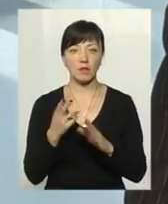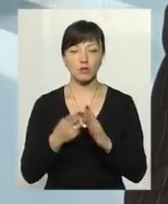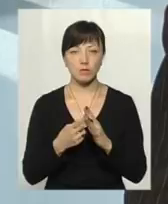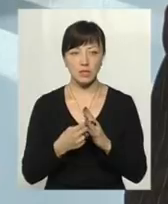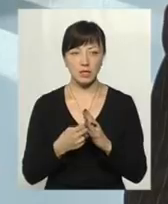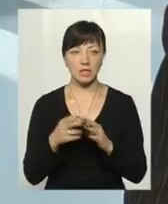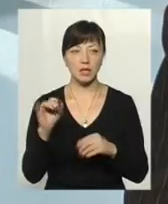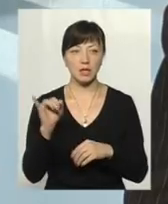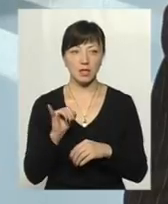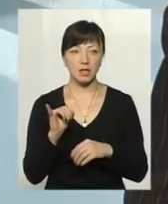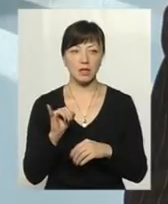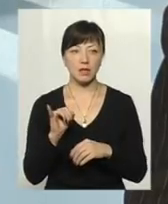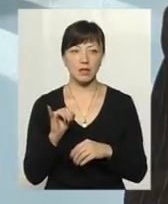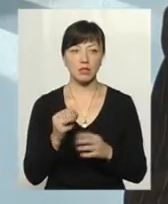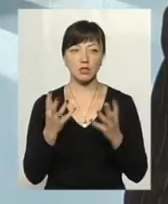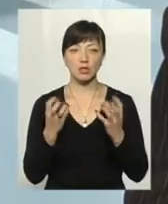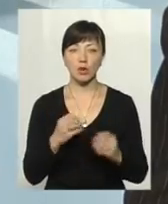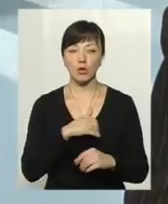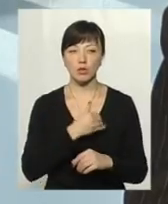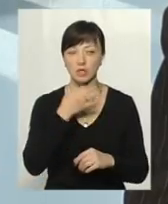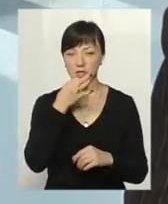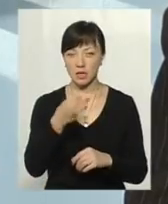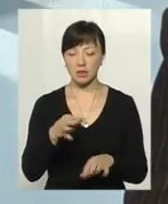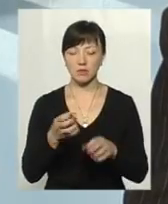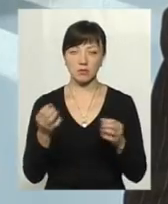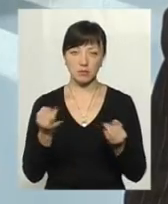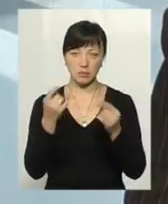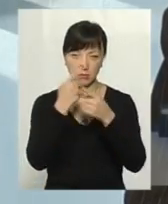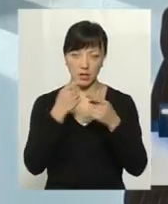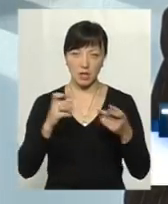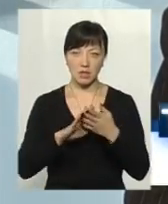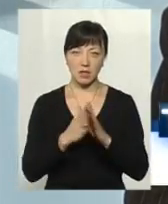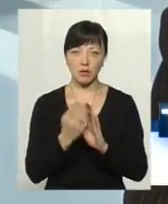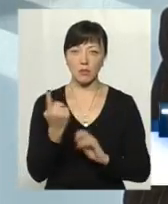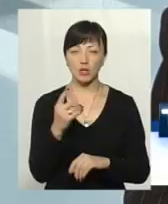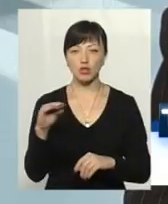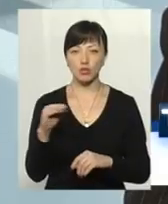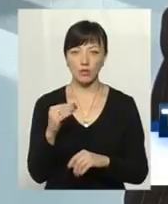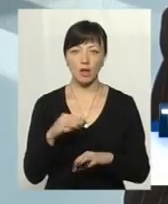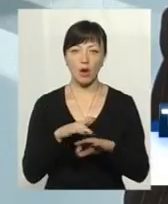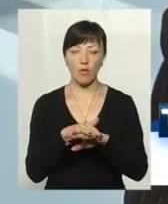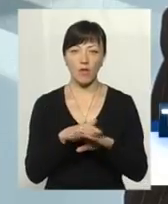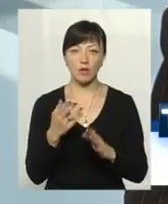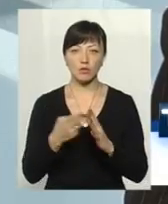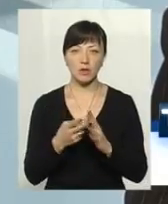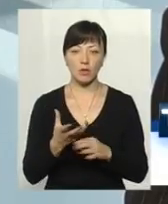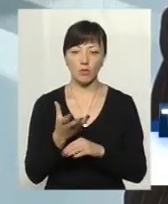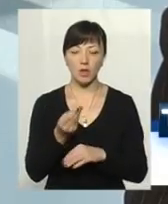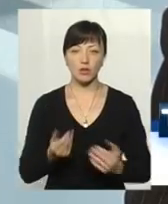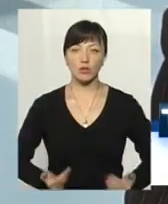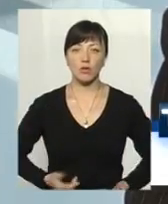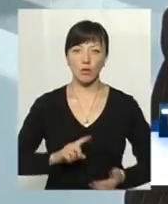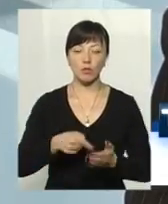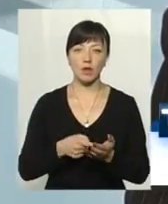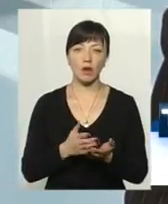І, ну, я ще так хочу зазначити, так, для інформування, що станом на 1 жовтня ми нарахували субсидії на оплату житлово